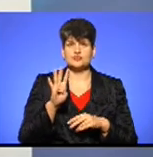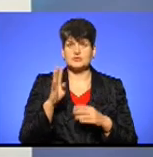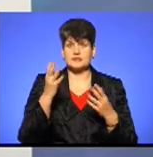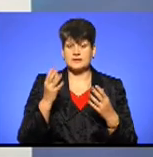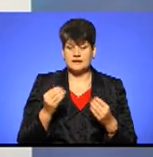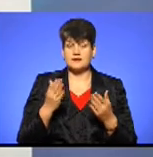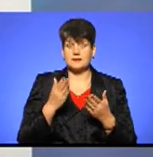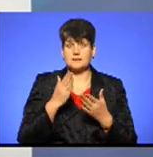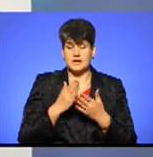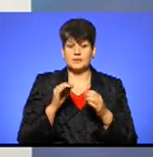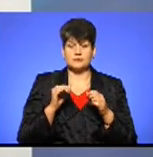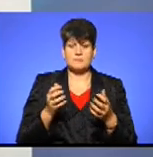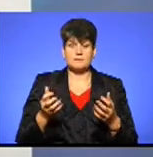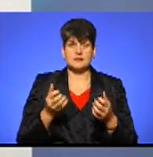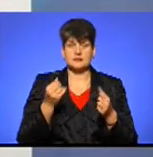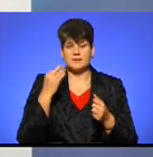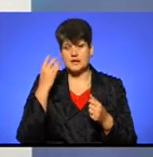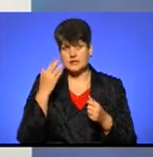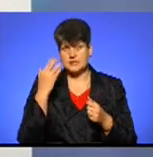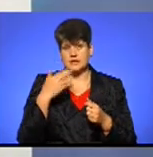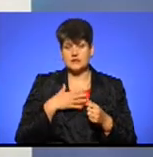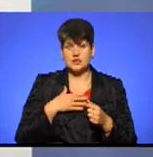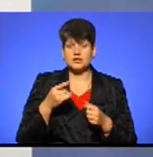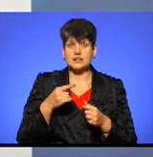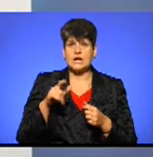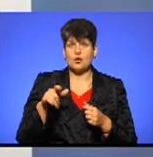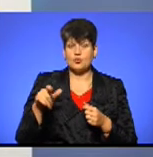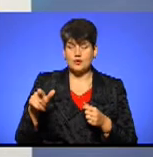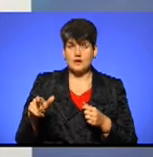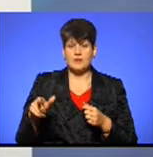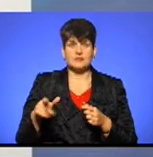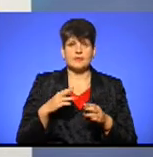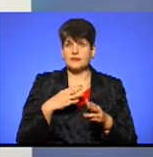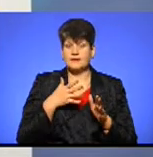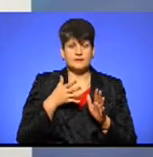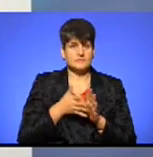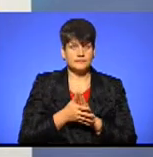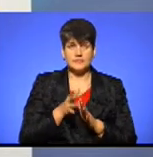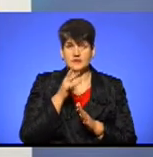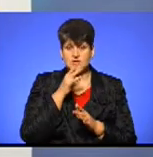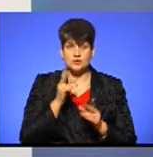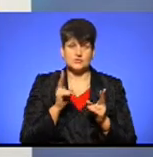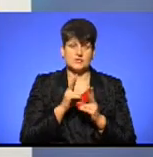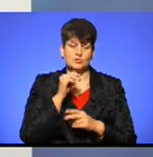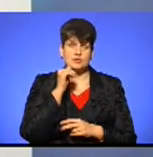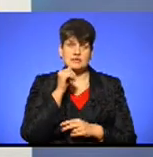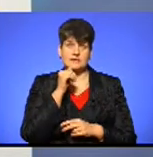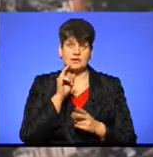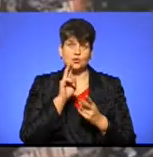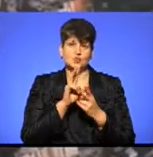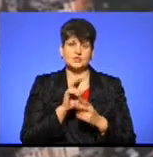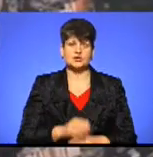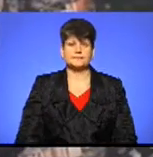маєте можливість підтримати ідею наших тернополян, тому нагайте часу. А ми з вами зустрінемося завтра. До зустрічі!